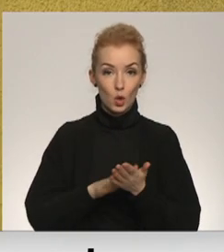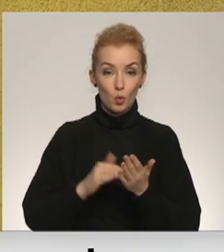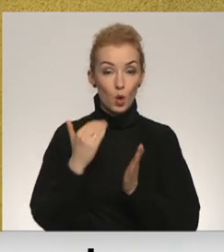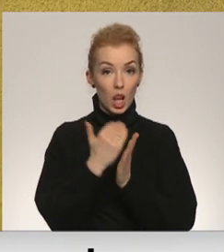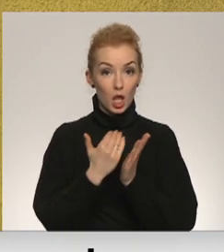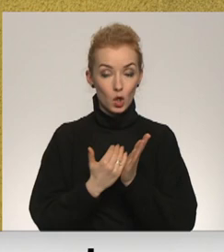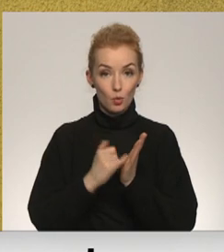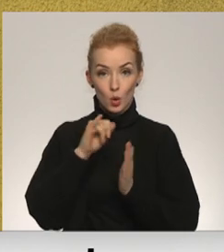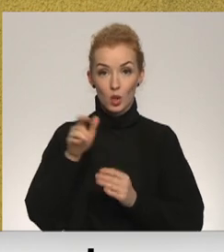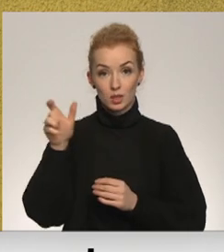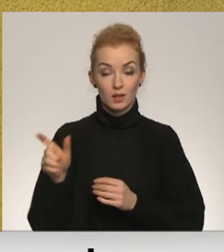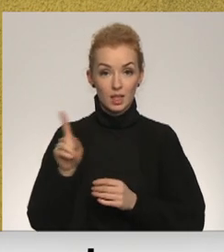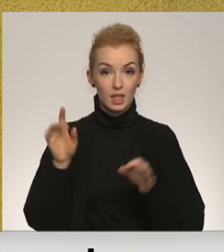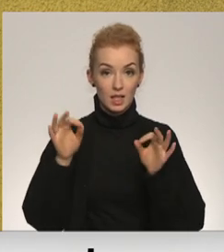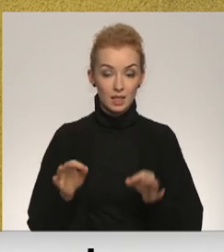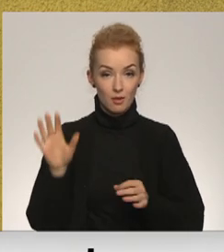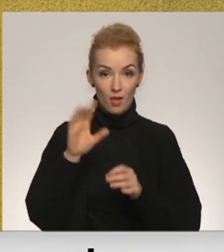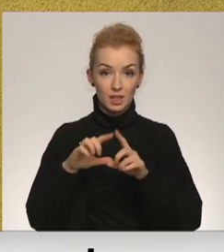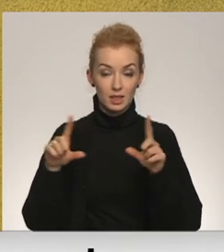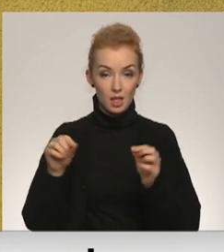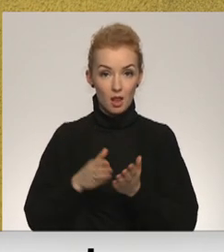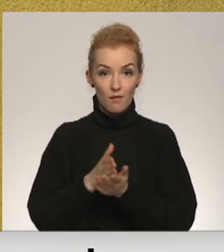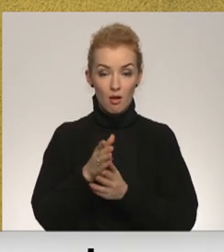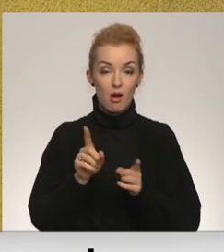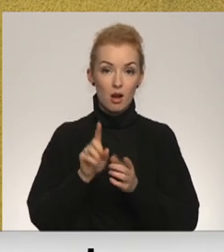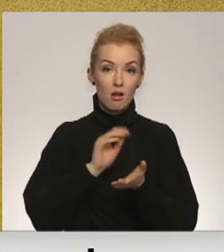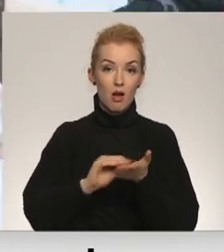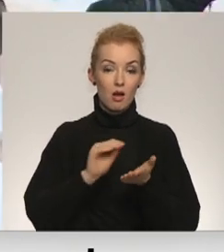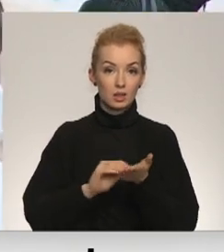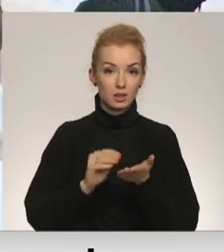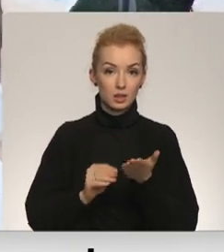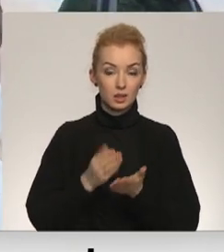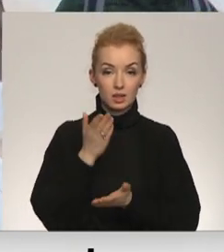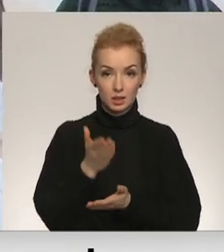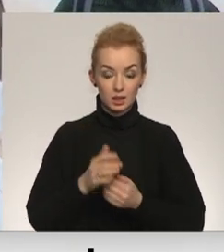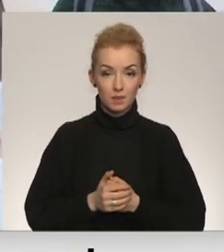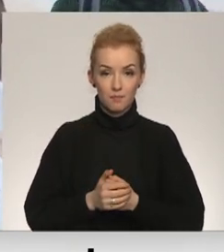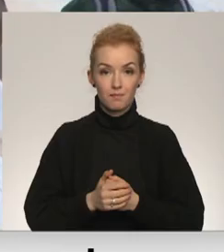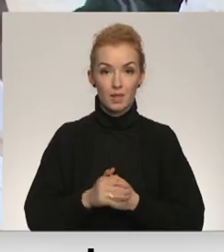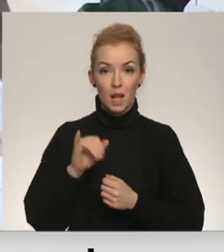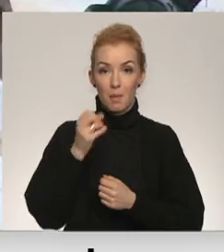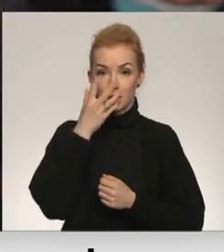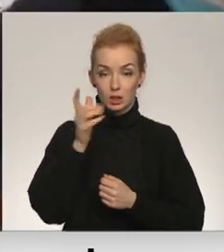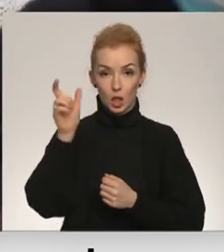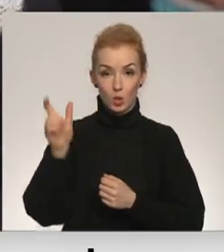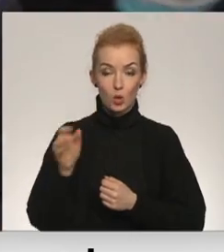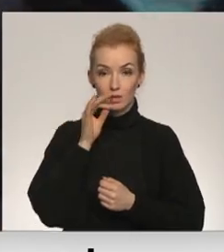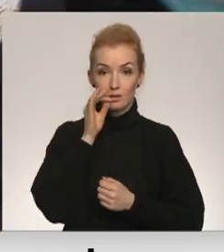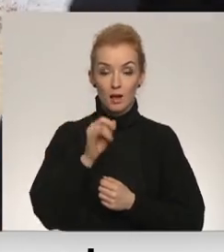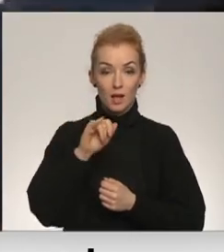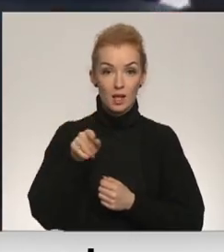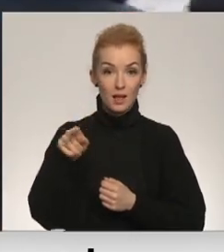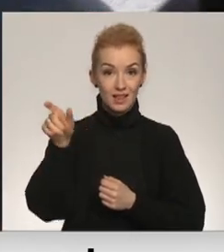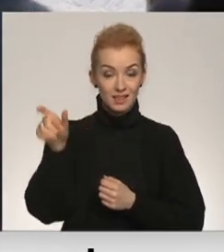iedzīvotājiem ir tiesības valsts iestādēs vērsties arī rakstiski. Ilmārs Ziedonas norāda, ka iedzīvotājiem, ja viņi